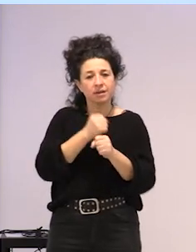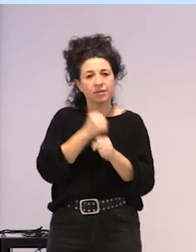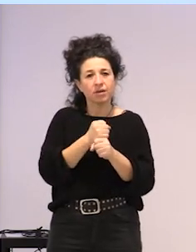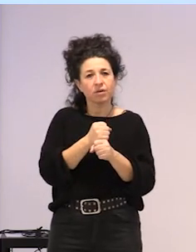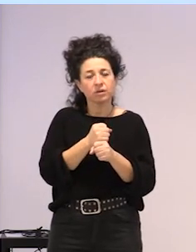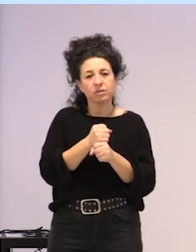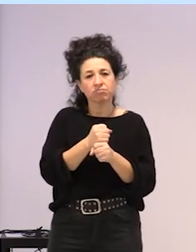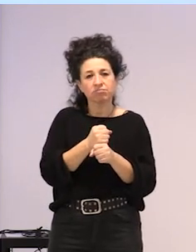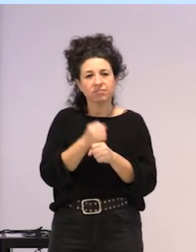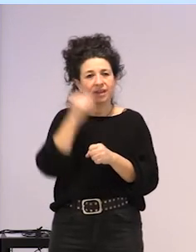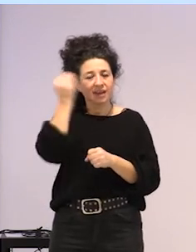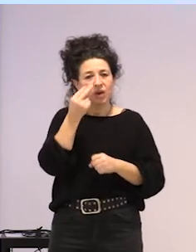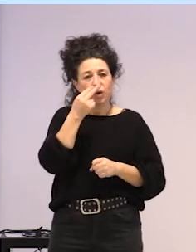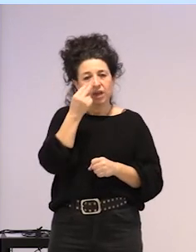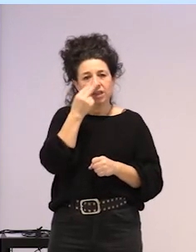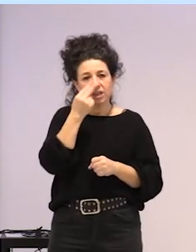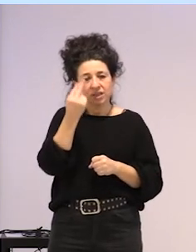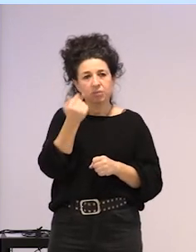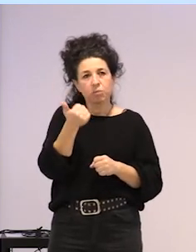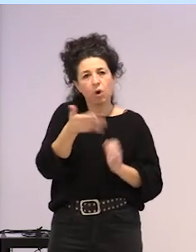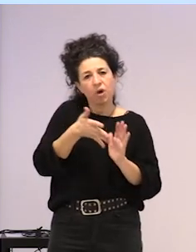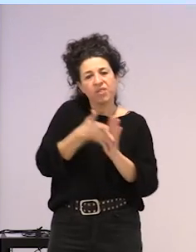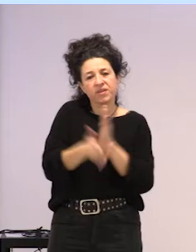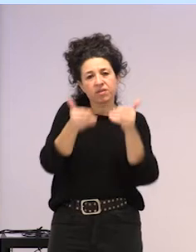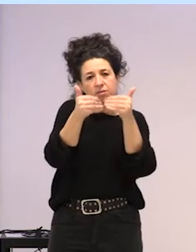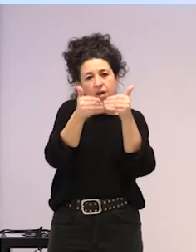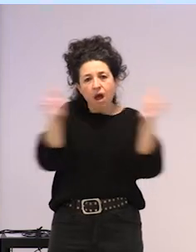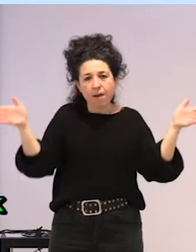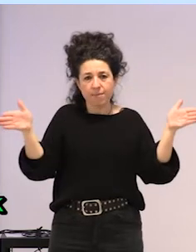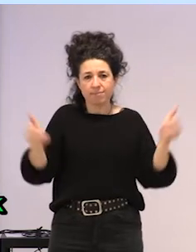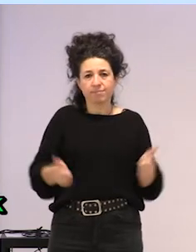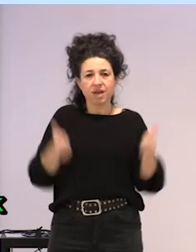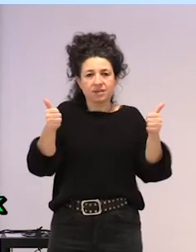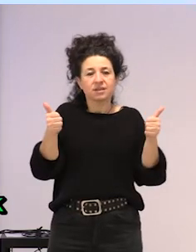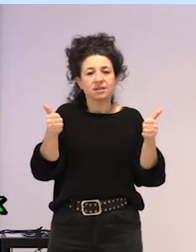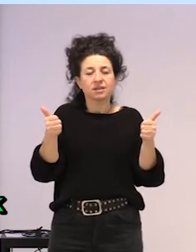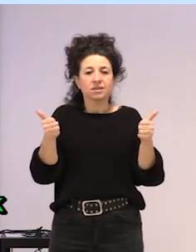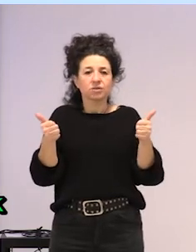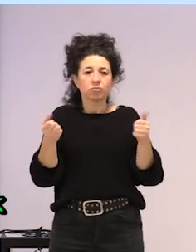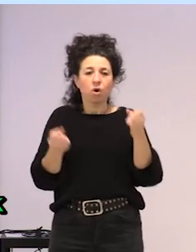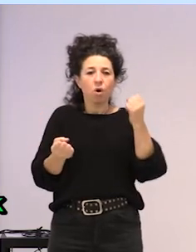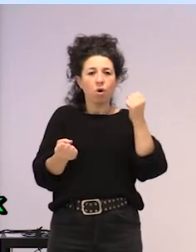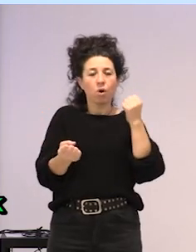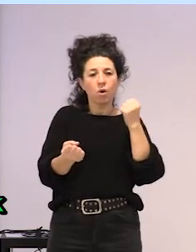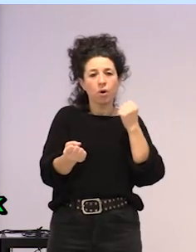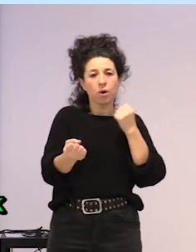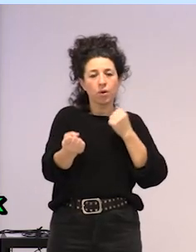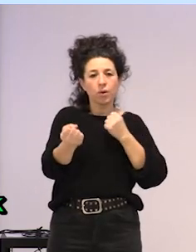interesgarria iru itzusa, eta biatzea definizio zabalago, batetik, ez? Azkenean, ba, ekonomia feministaren